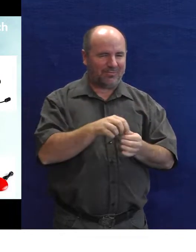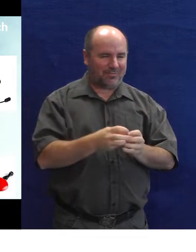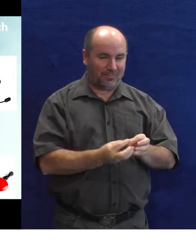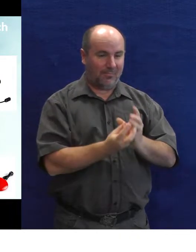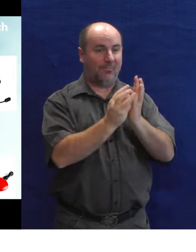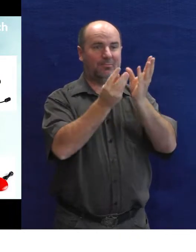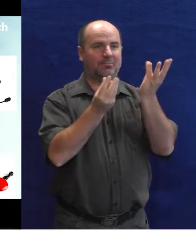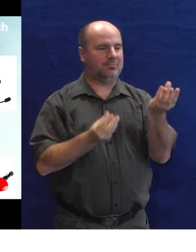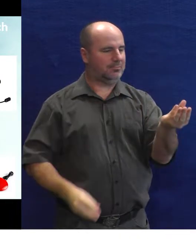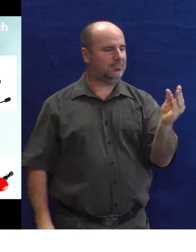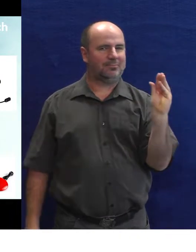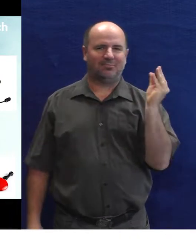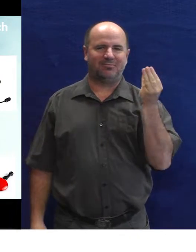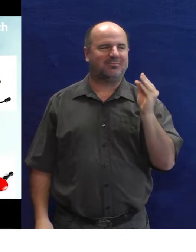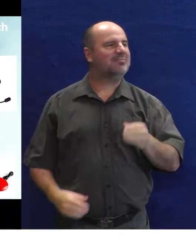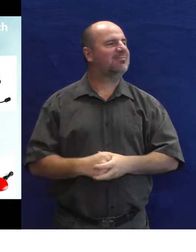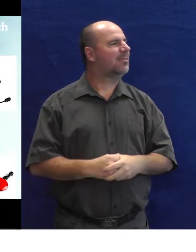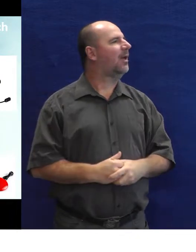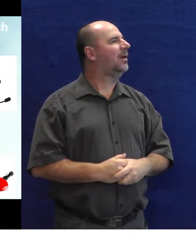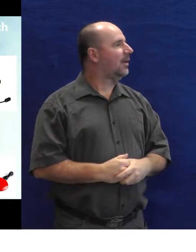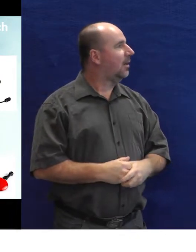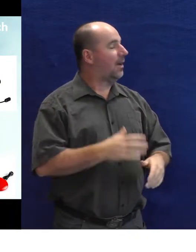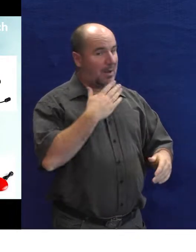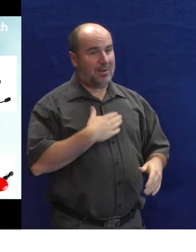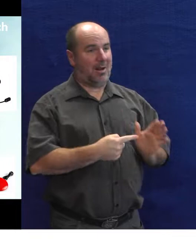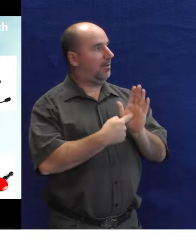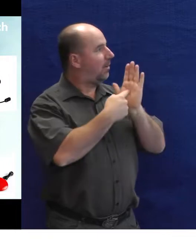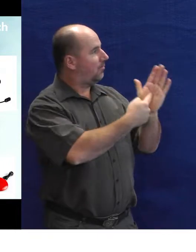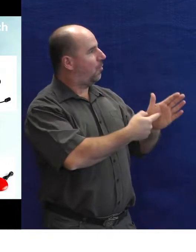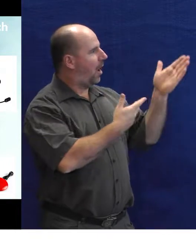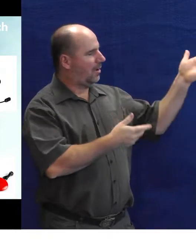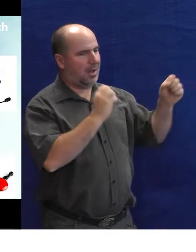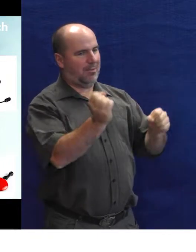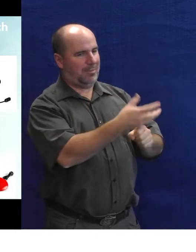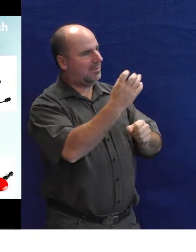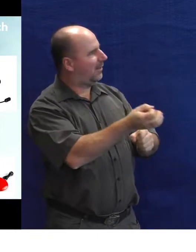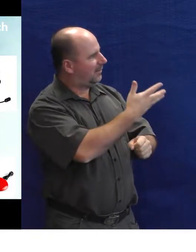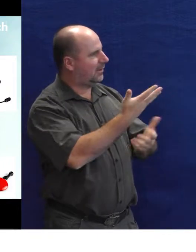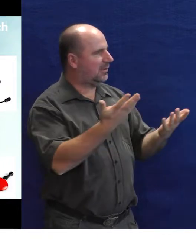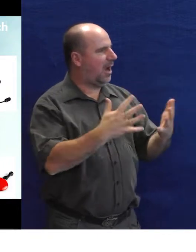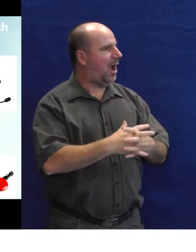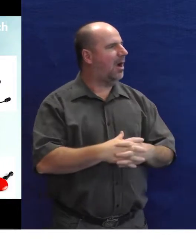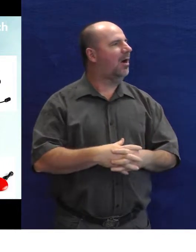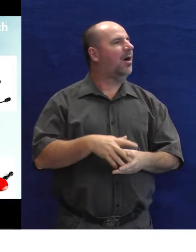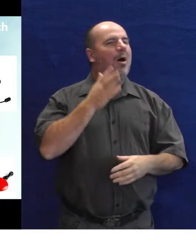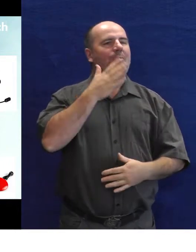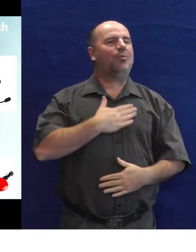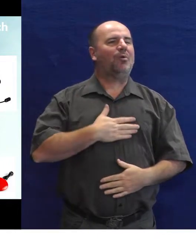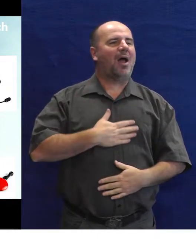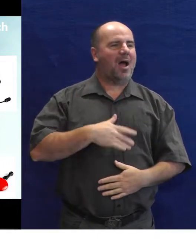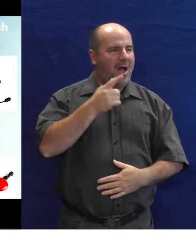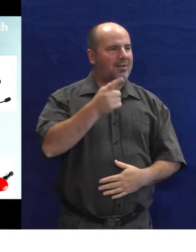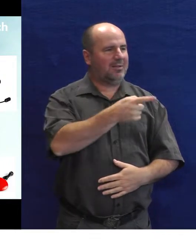na Raspberry Pi Pico a rád bych vám tohle odprezentoval a